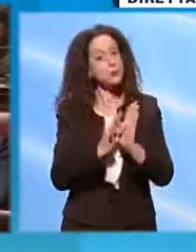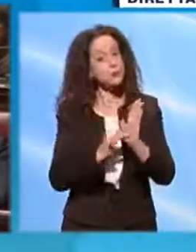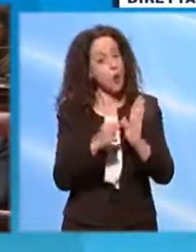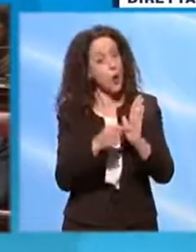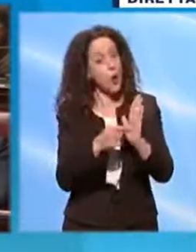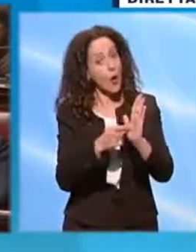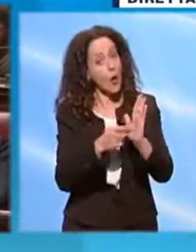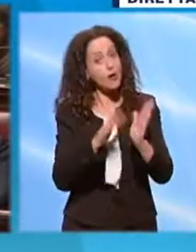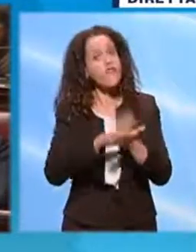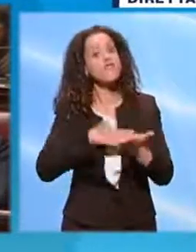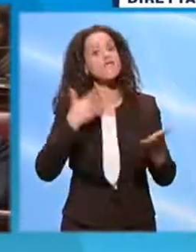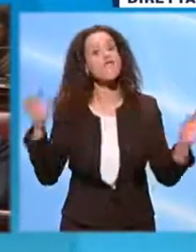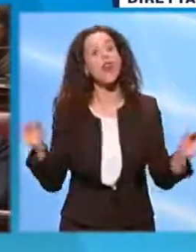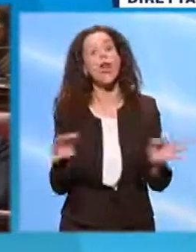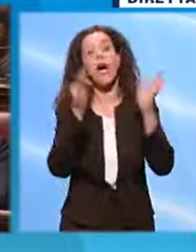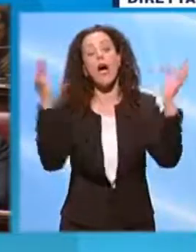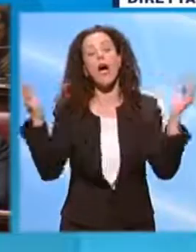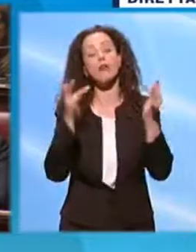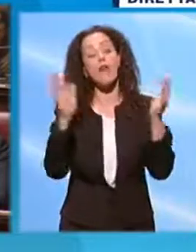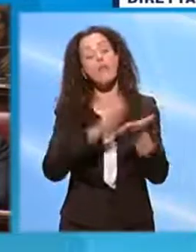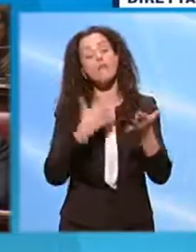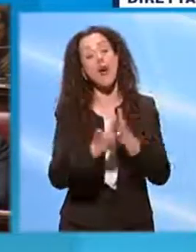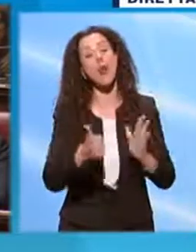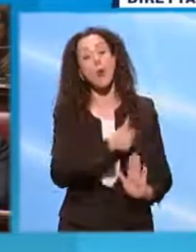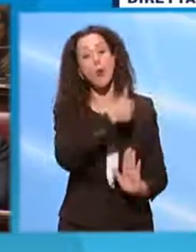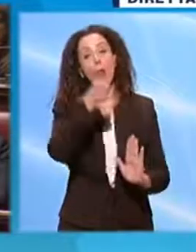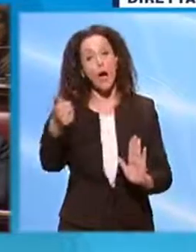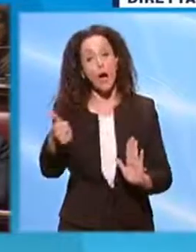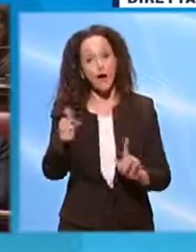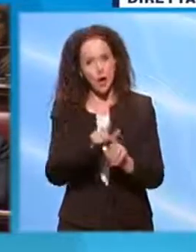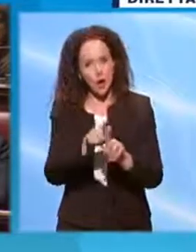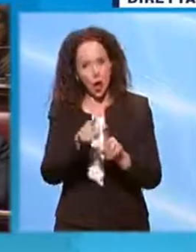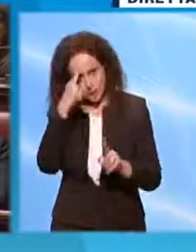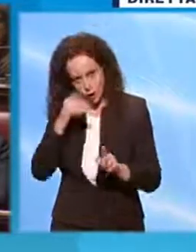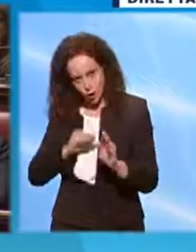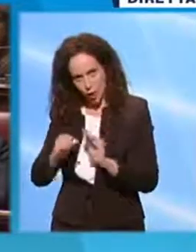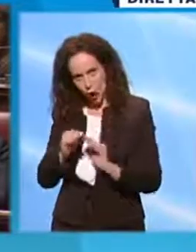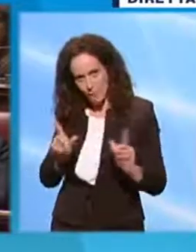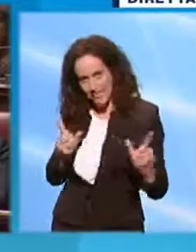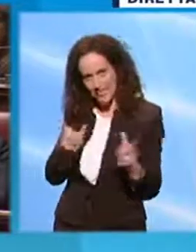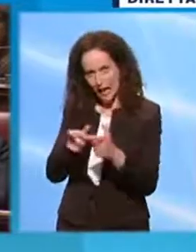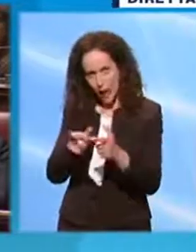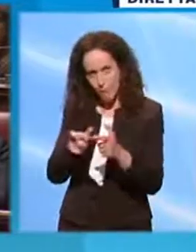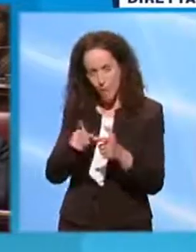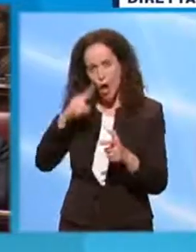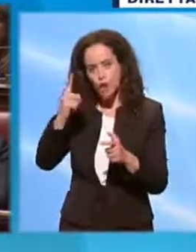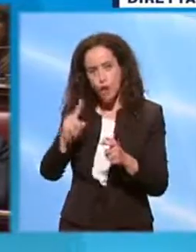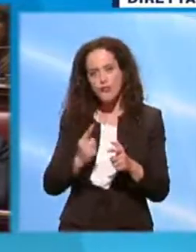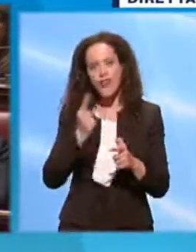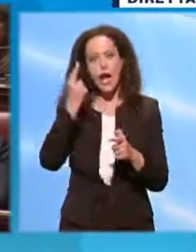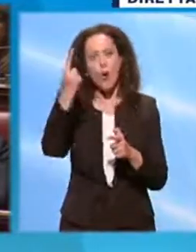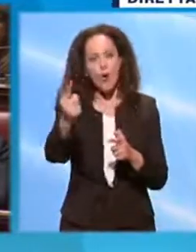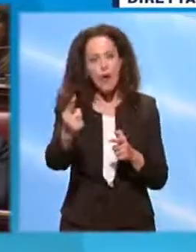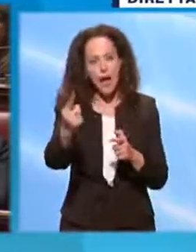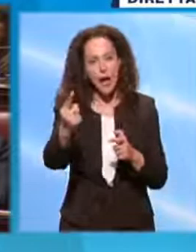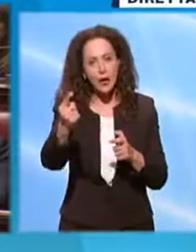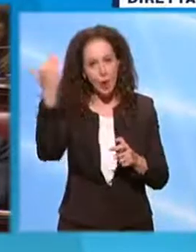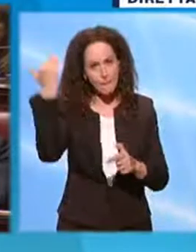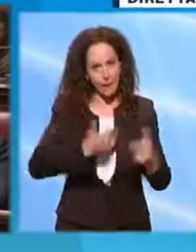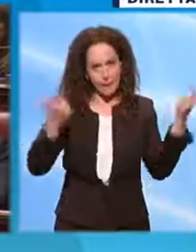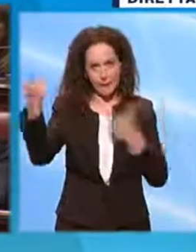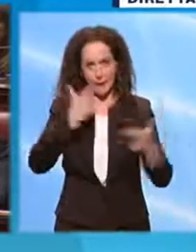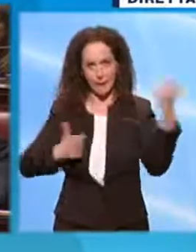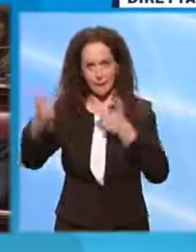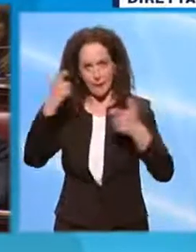per un anno, che vuol dire che ti attirano tipo trappola per topi e poi tra un anno ti scatta la tagliola, eccetera, eccetera, eccetera.